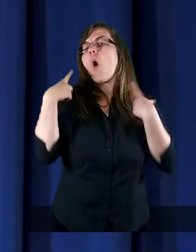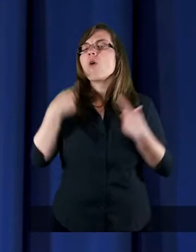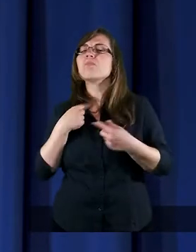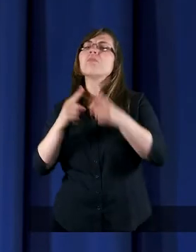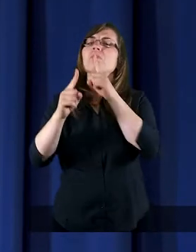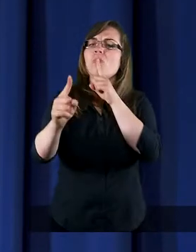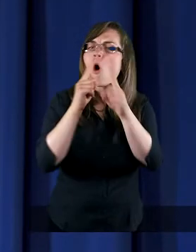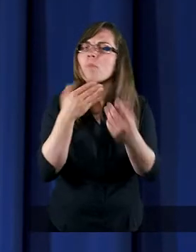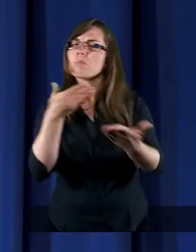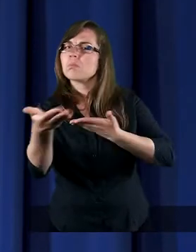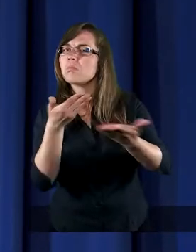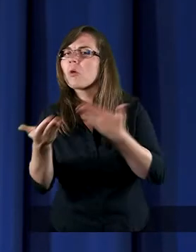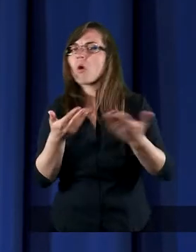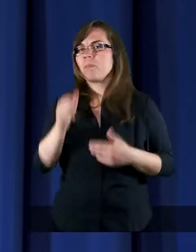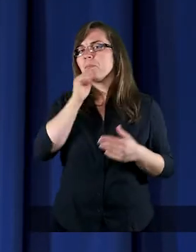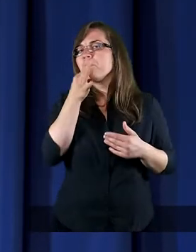porozmawiać,